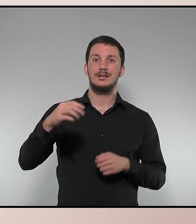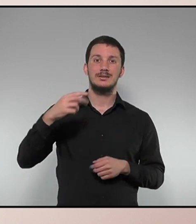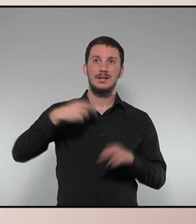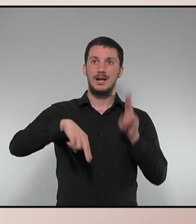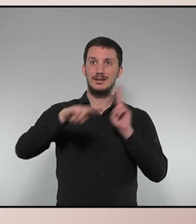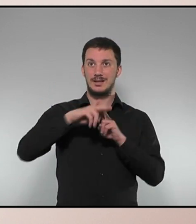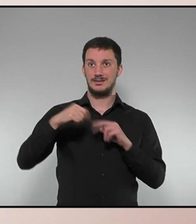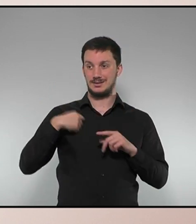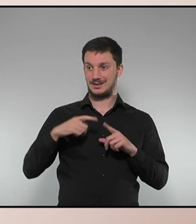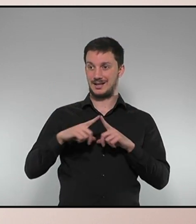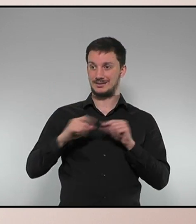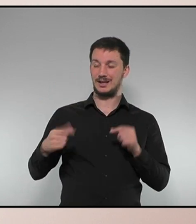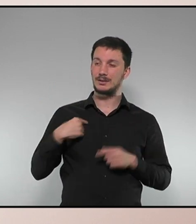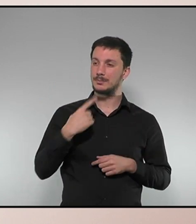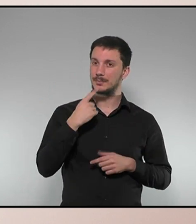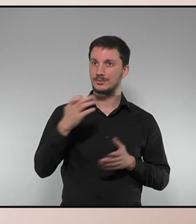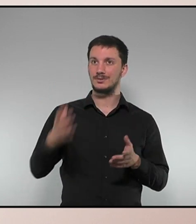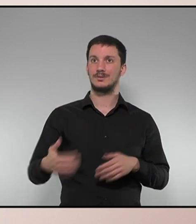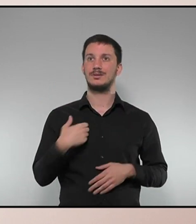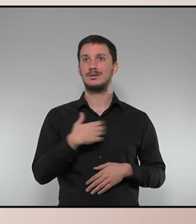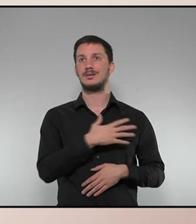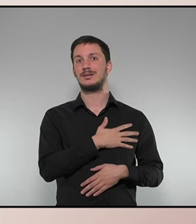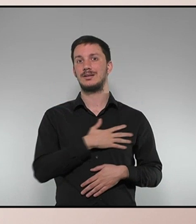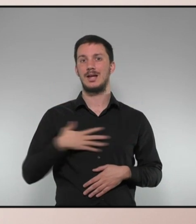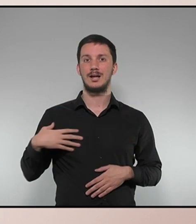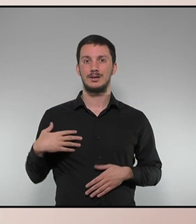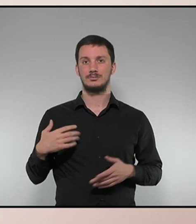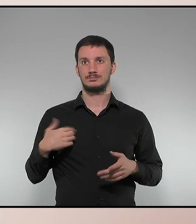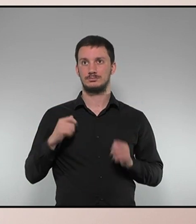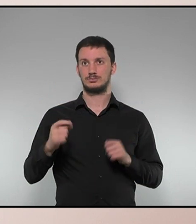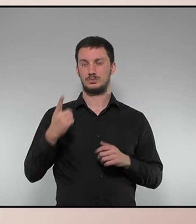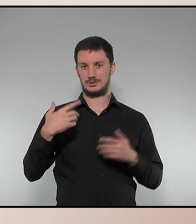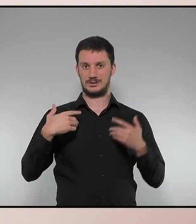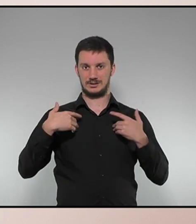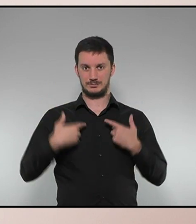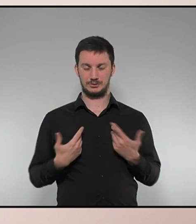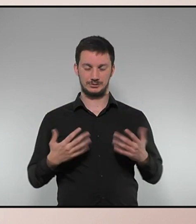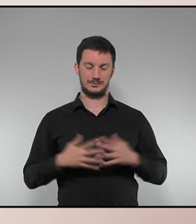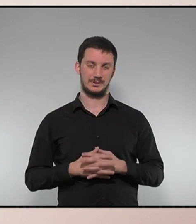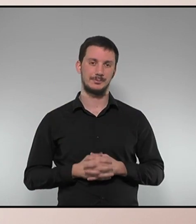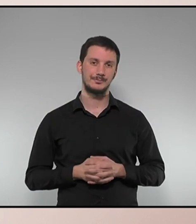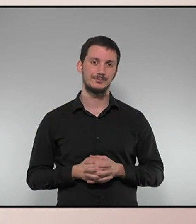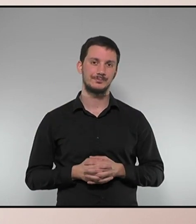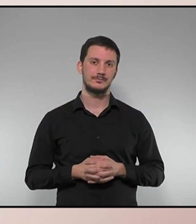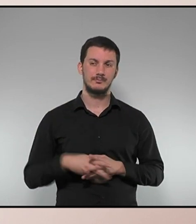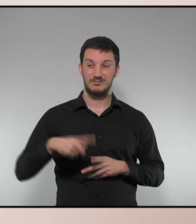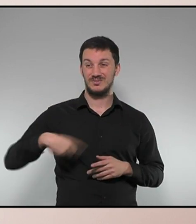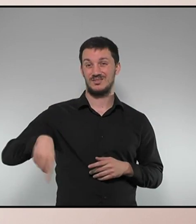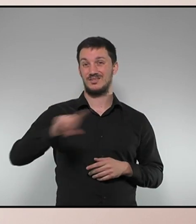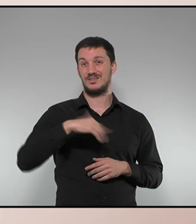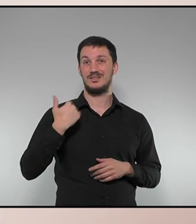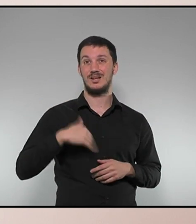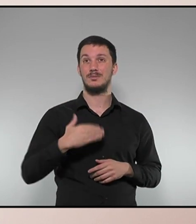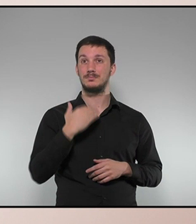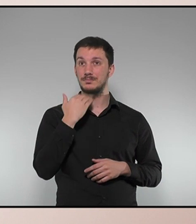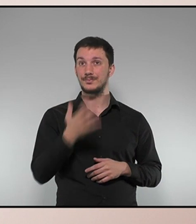parlamentari d'Esquerra Republicana constitueix, òbviament, una responsabilitat. Afortunadament, com ja saben, ho faig